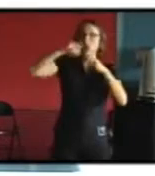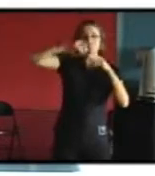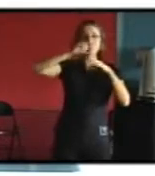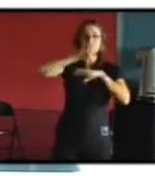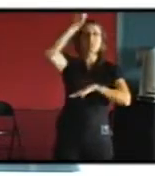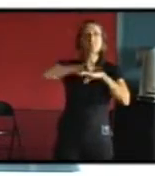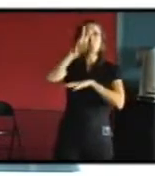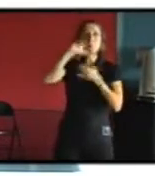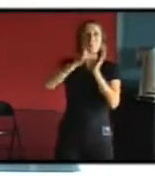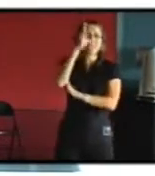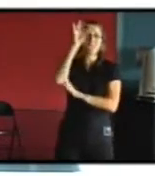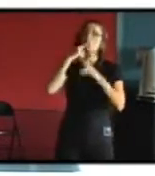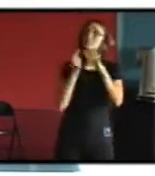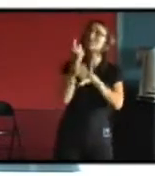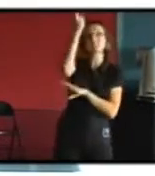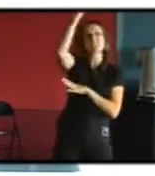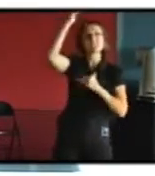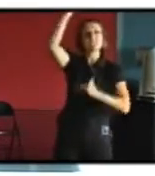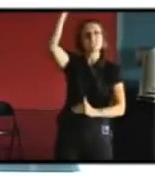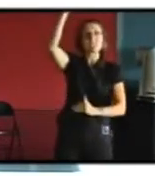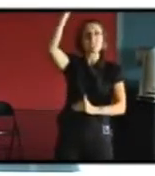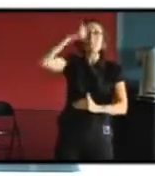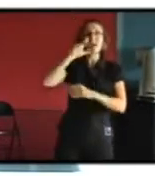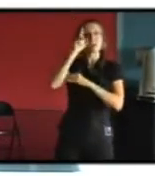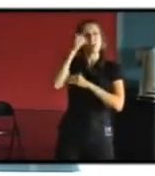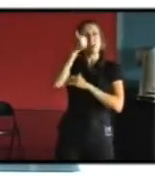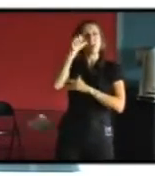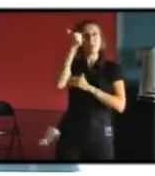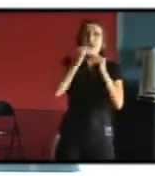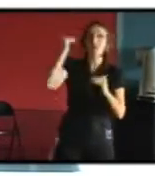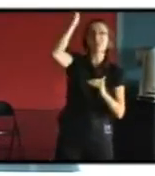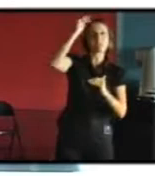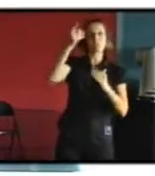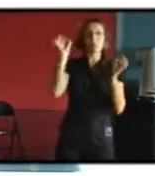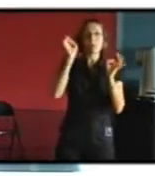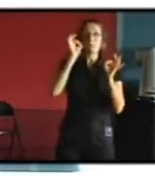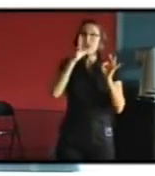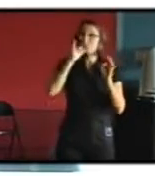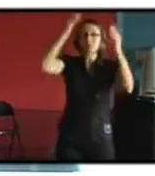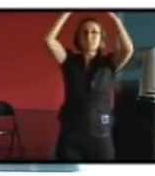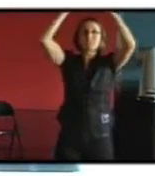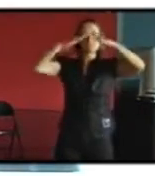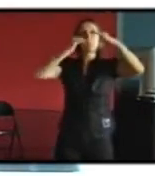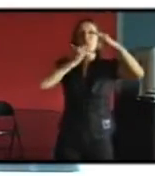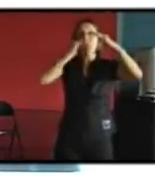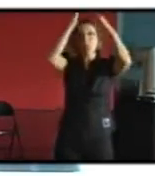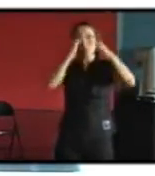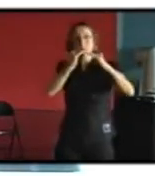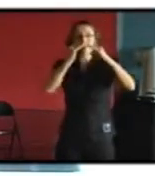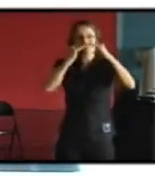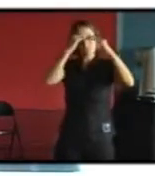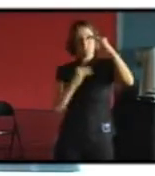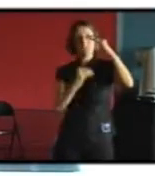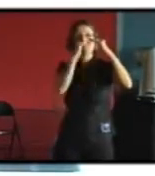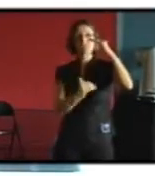50 sous plafond sans problème ça ne permet pas de faire de niveau mais c'est quand même difficile de rabaisser un plafond